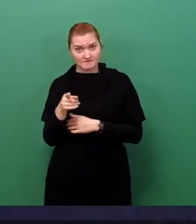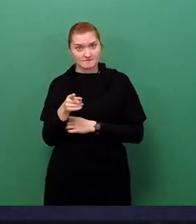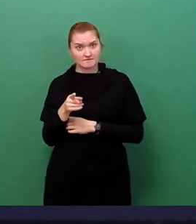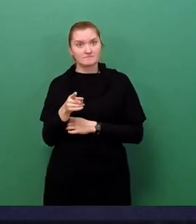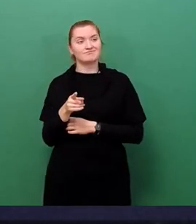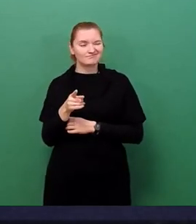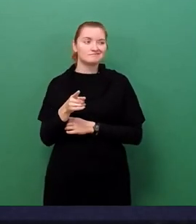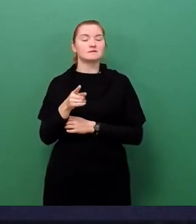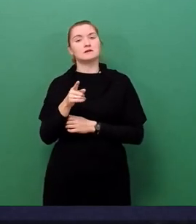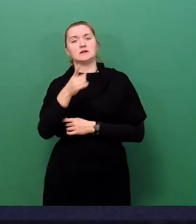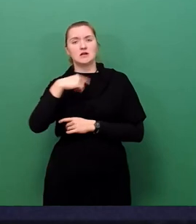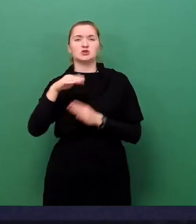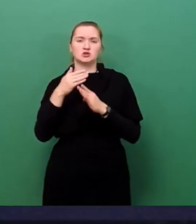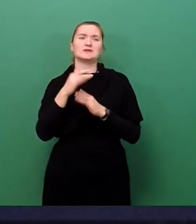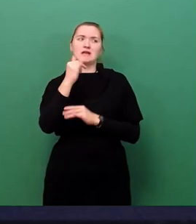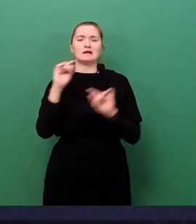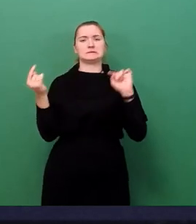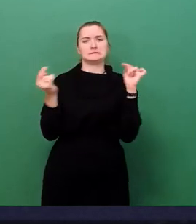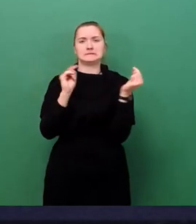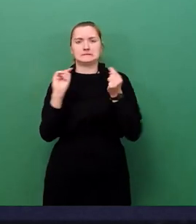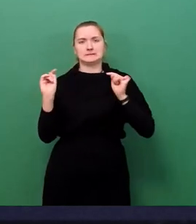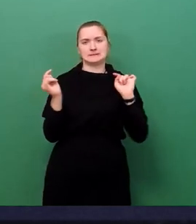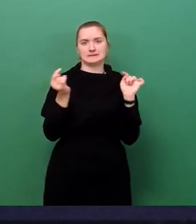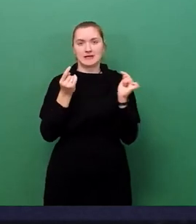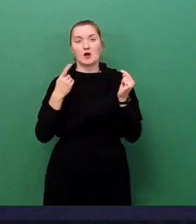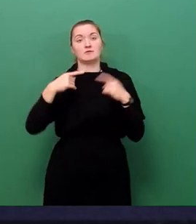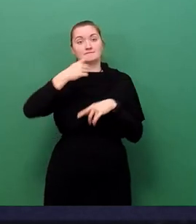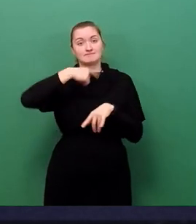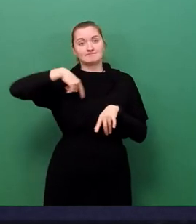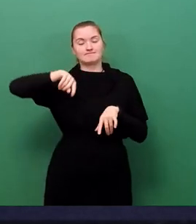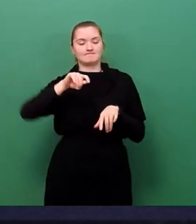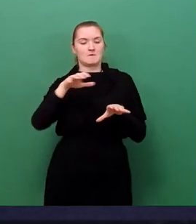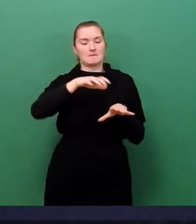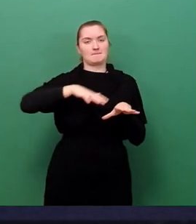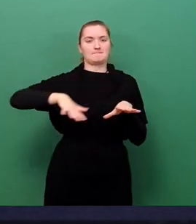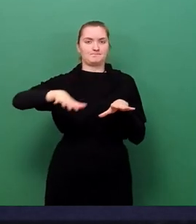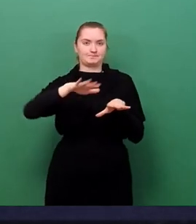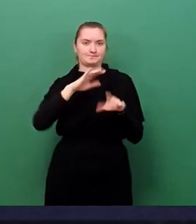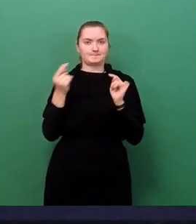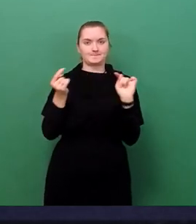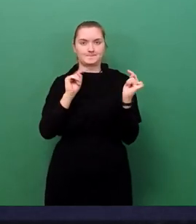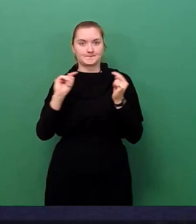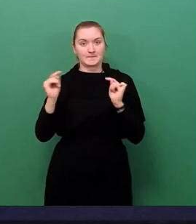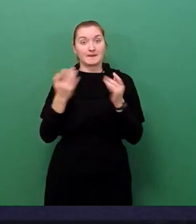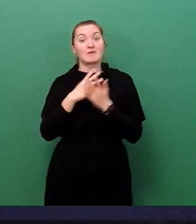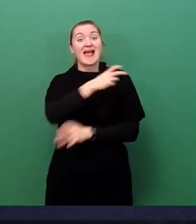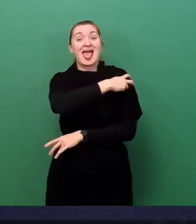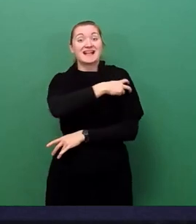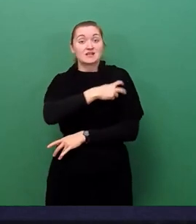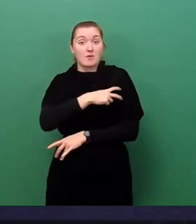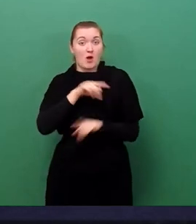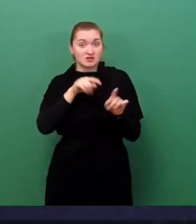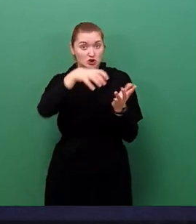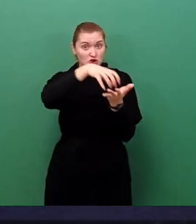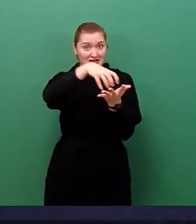diskutiert. Ja, auch in der kommunalen Familie. Die beide im Erzgebirge befindlichen Kommunen